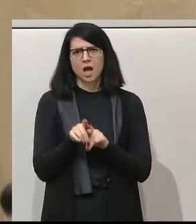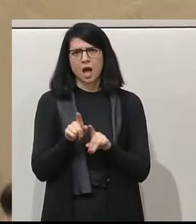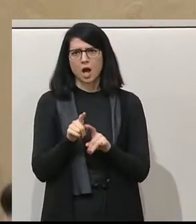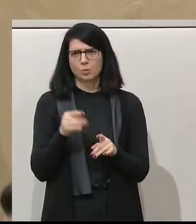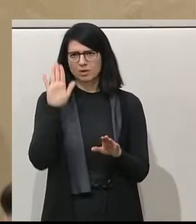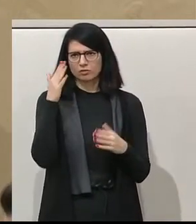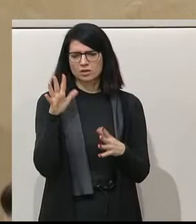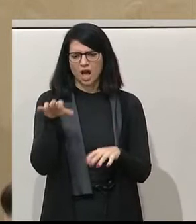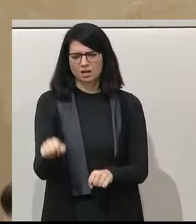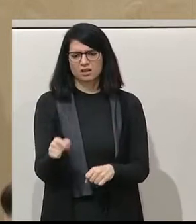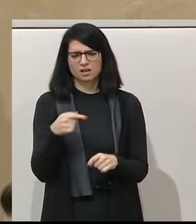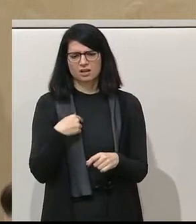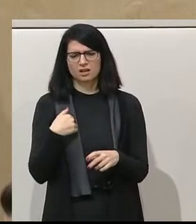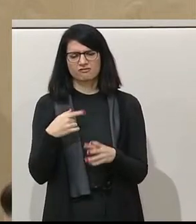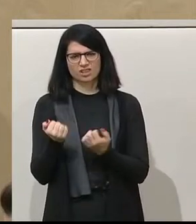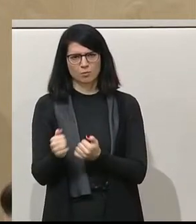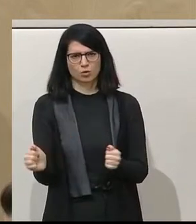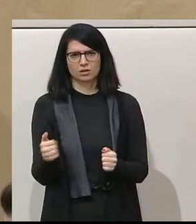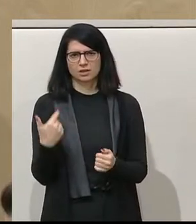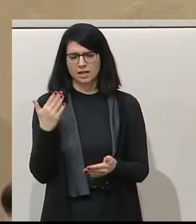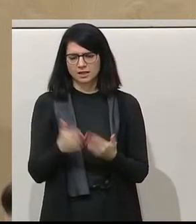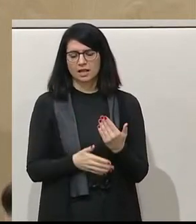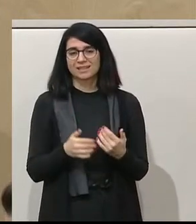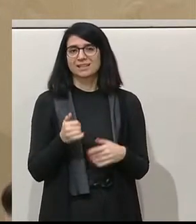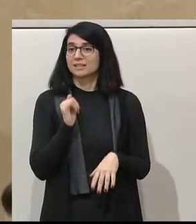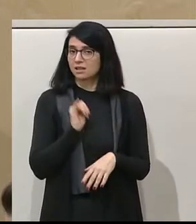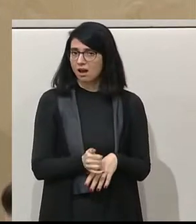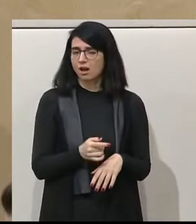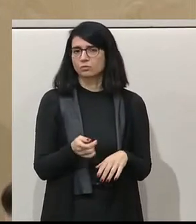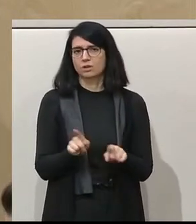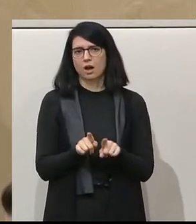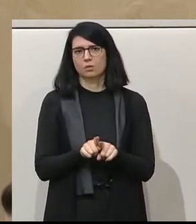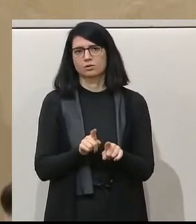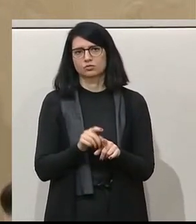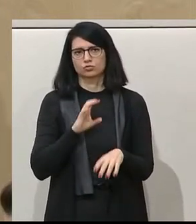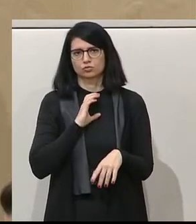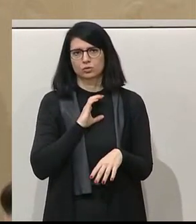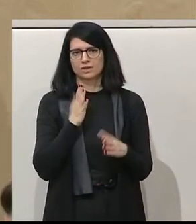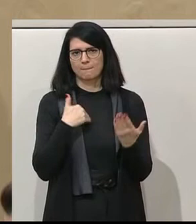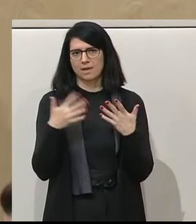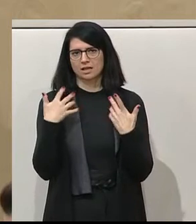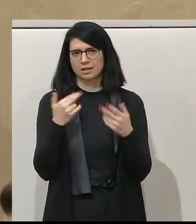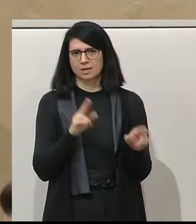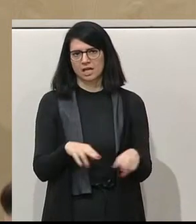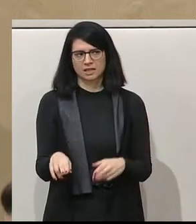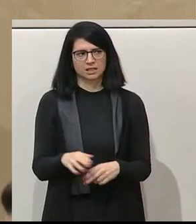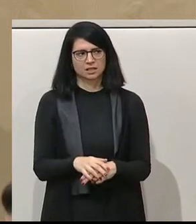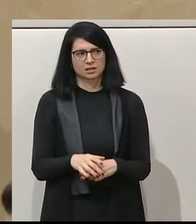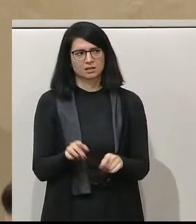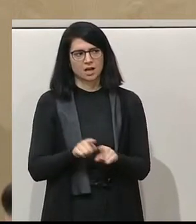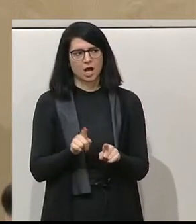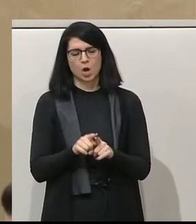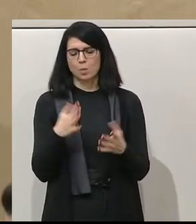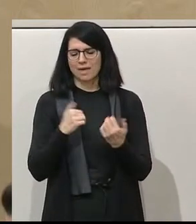Angriffs auf die Demokratie, ja, und auch die Chance auf mehr Klimagerechtigkeit, auf